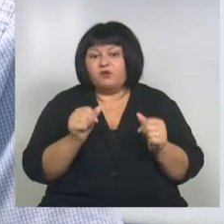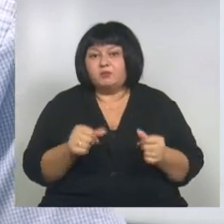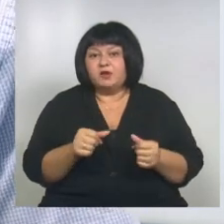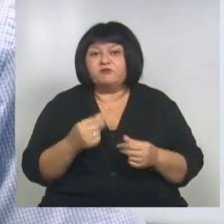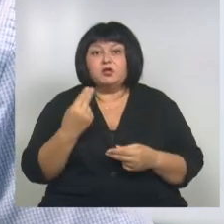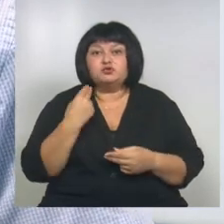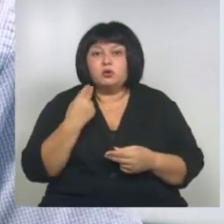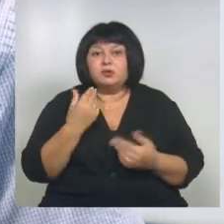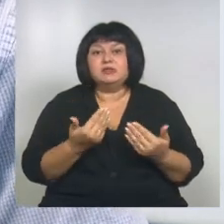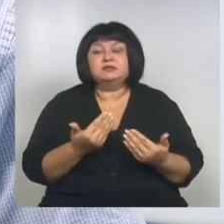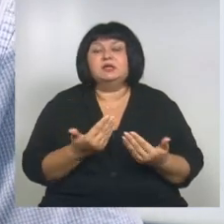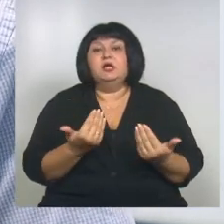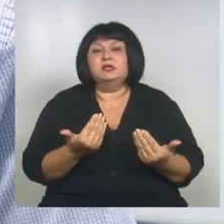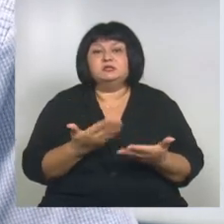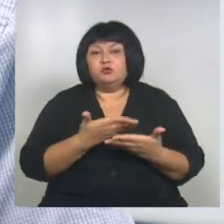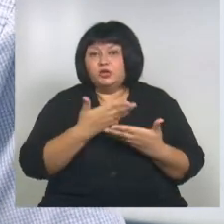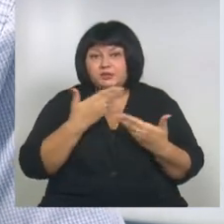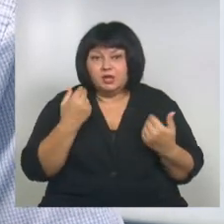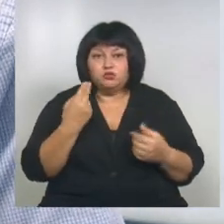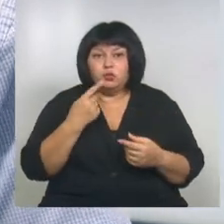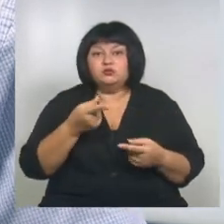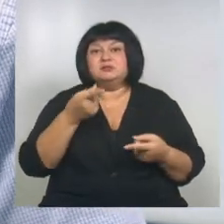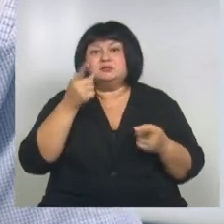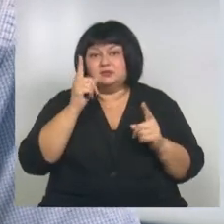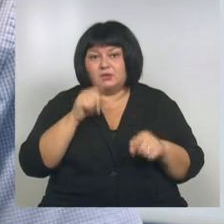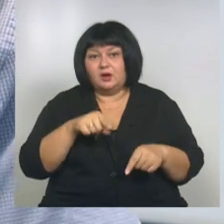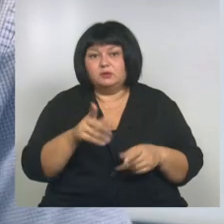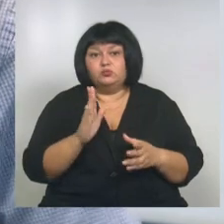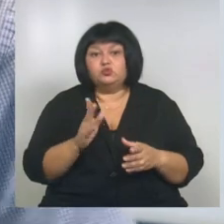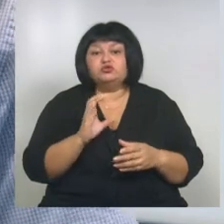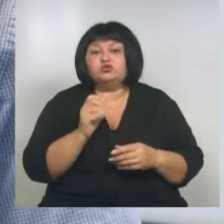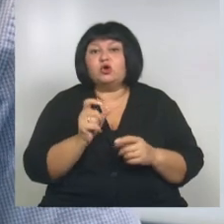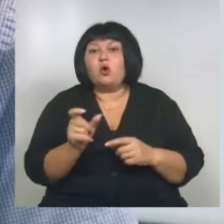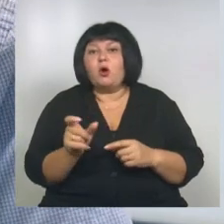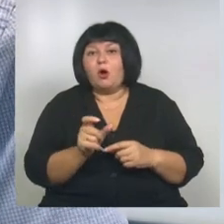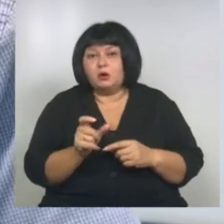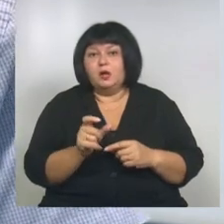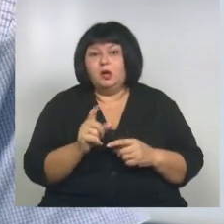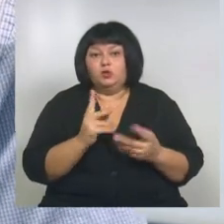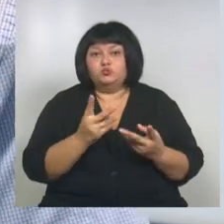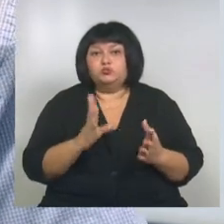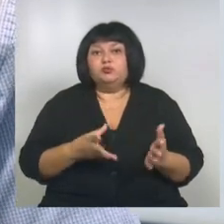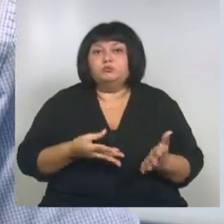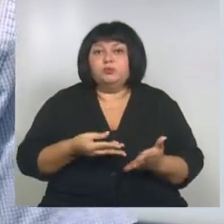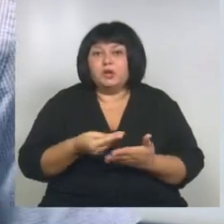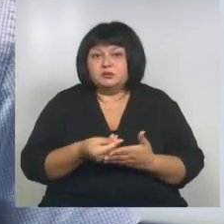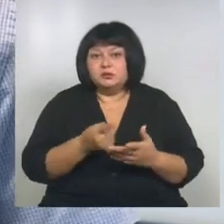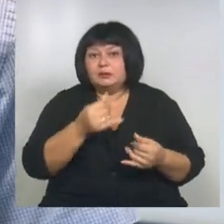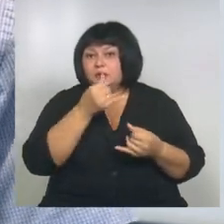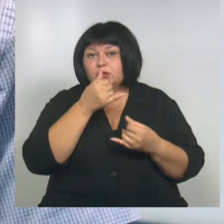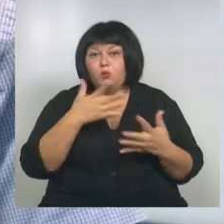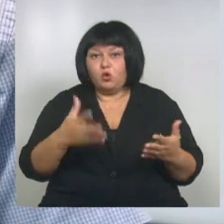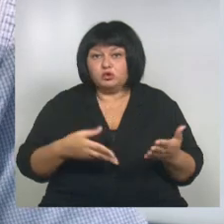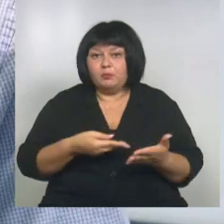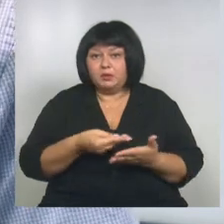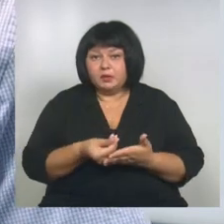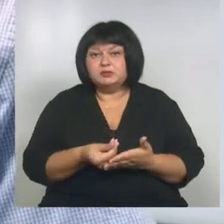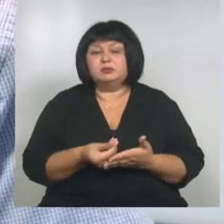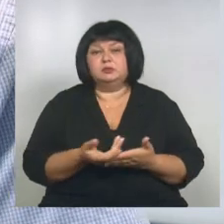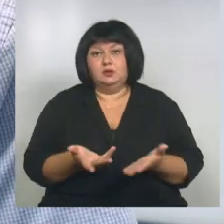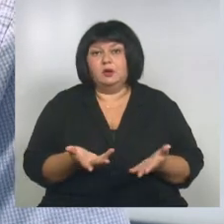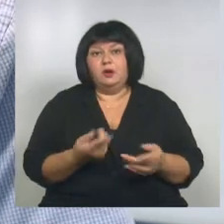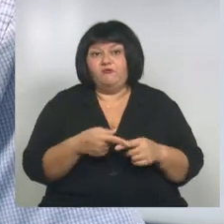нет на сегодня задолженности, но вы знаете, что к вам придет срок, наступит срок платежа, вы его оплатить не можете, физически не можете.